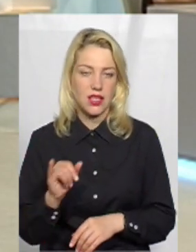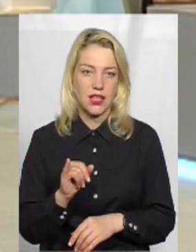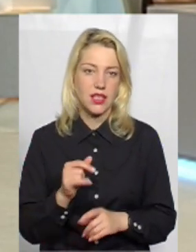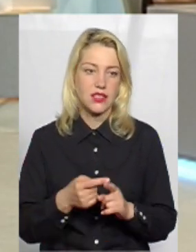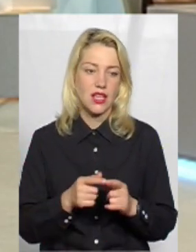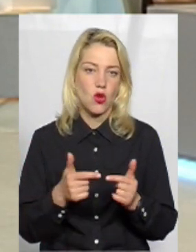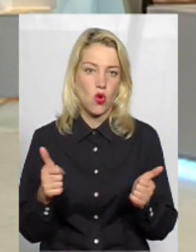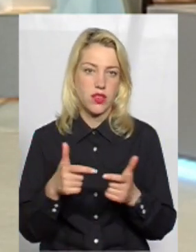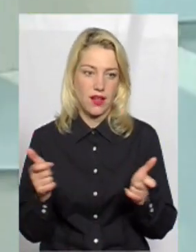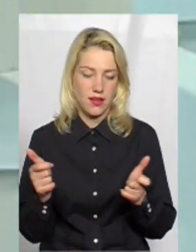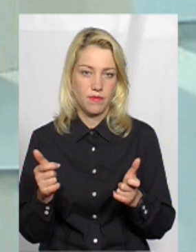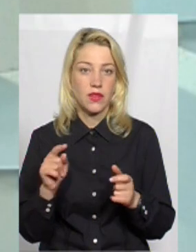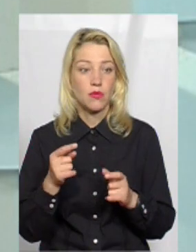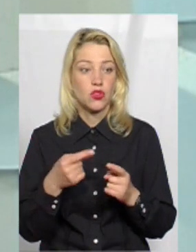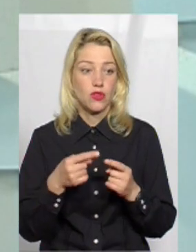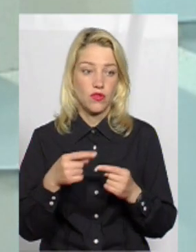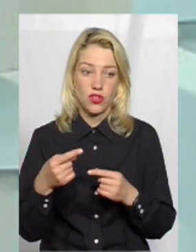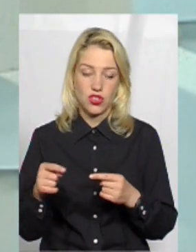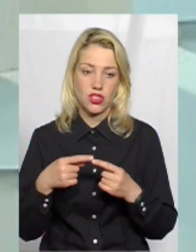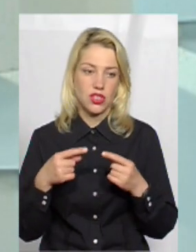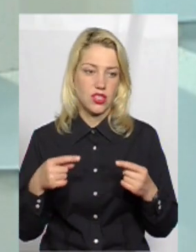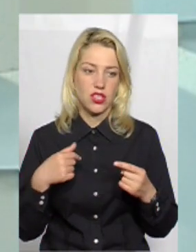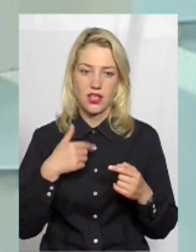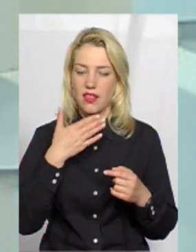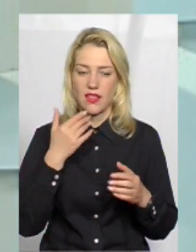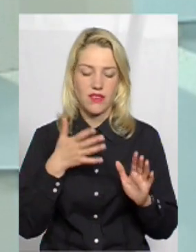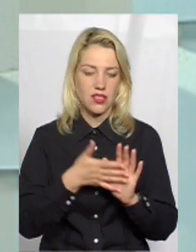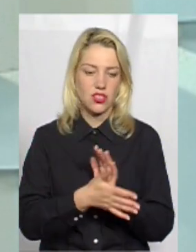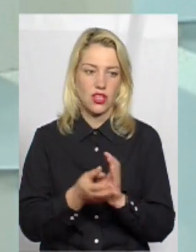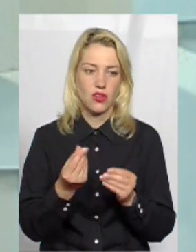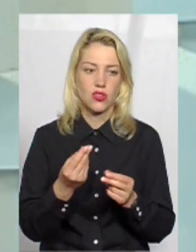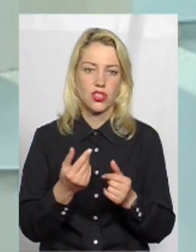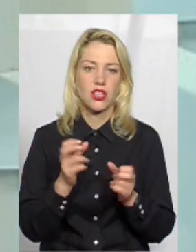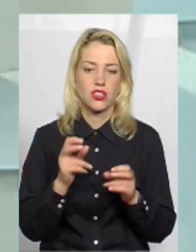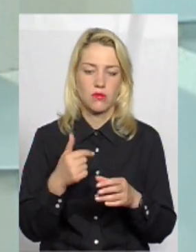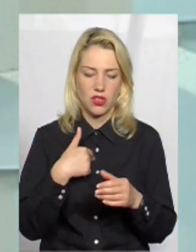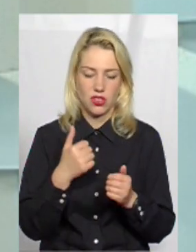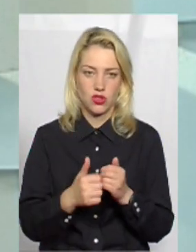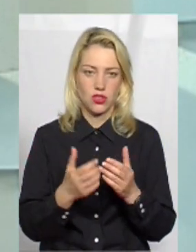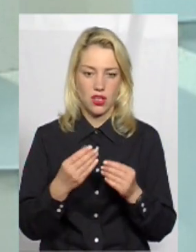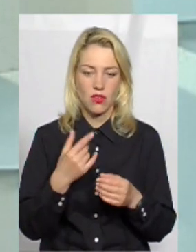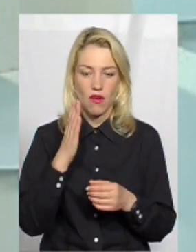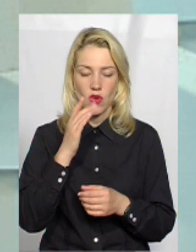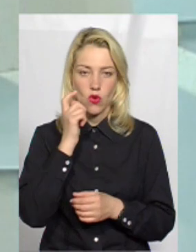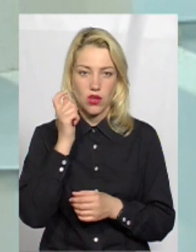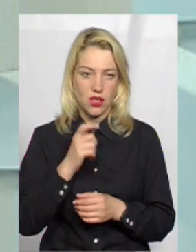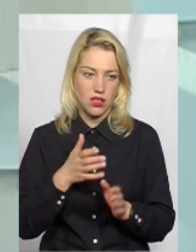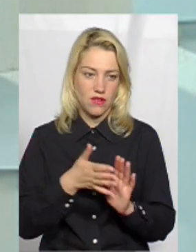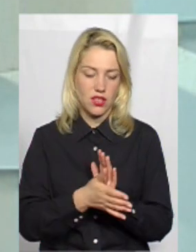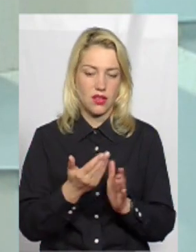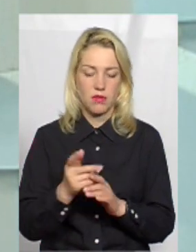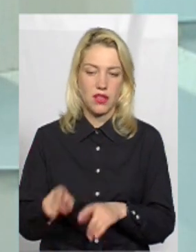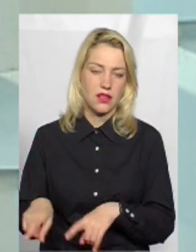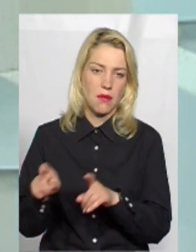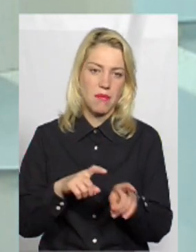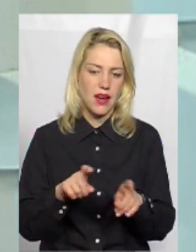і це готелі. Тому що в інших речах я не витрачаю грошей більше, ніж я витрачаю щоденно в Україні. Там, на якісь переїзди,